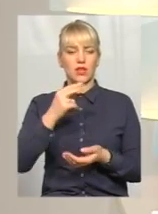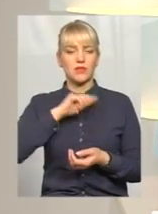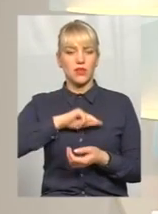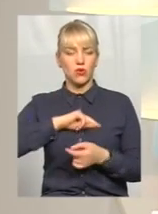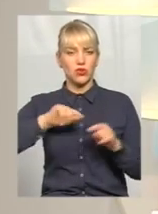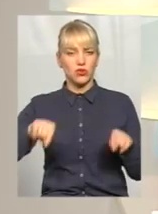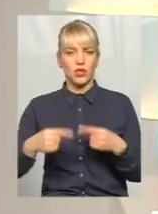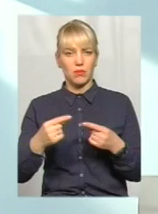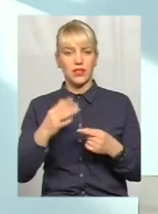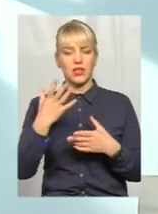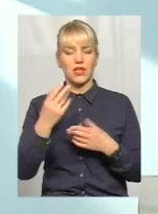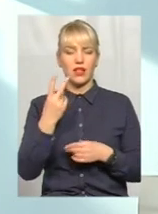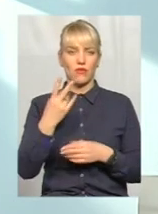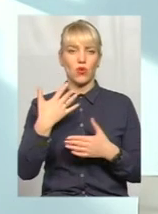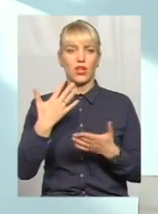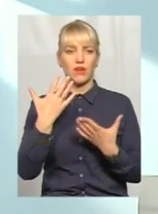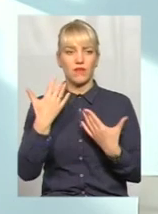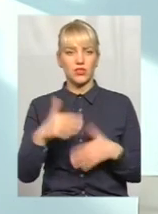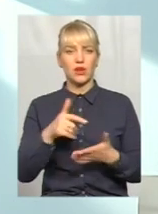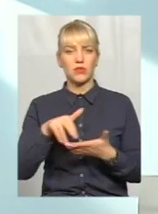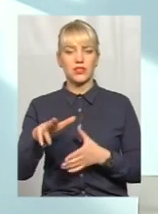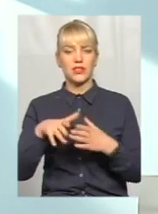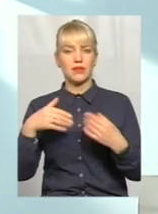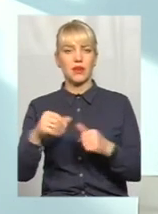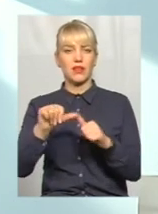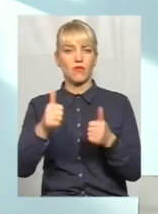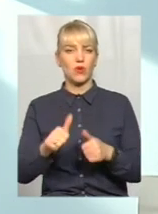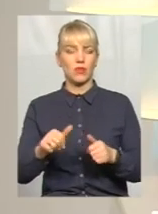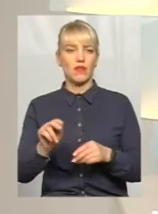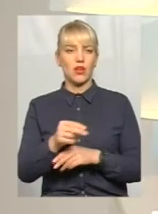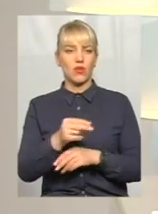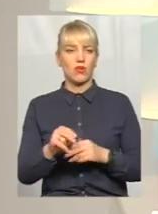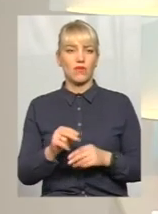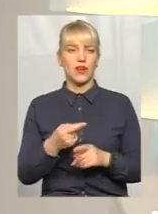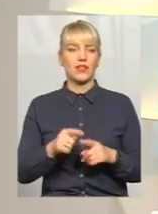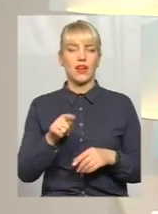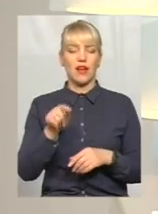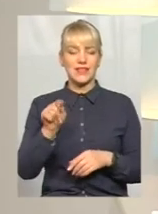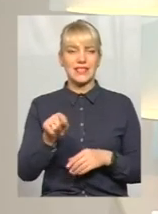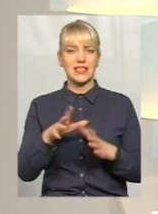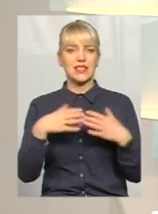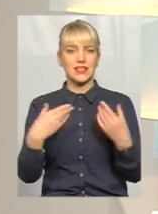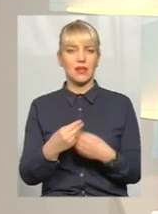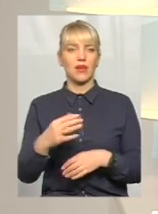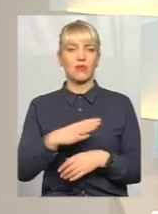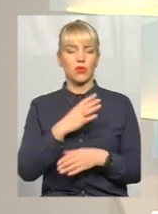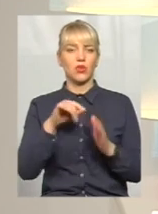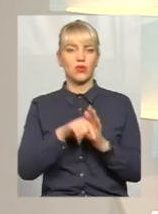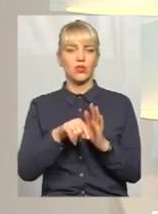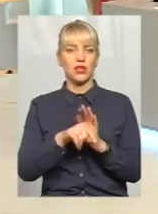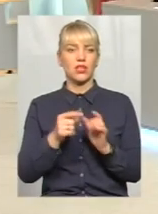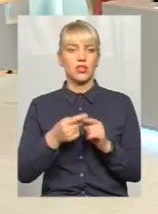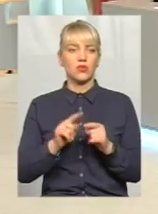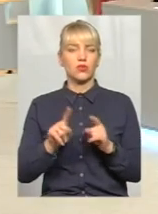реабілітації, а двоє вже пішли в сімейні форми виховання, пішли в прийомну сім'ю. Скажіть, а в цих сім'ях були ознаки того, що